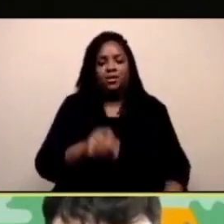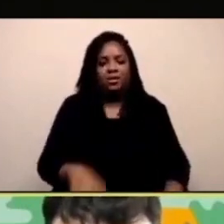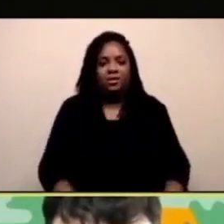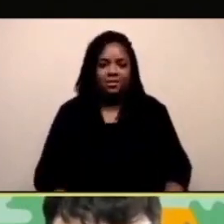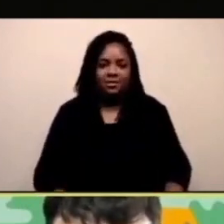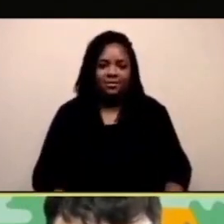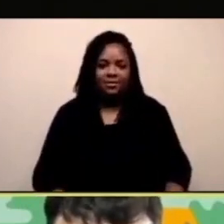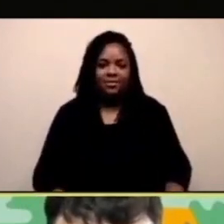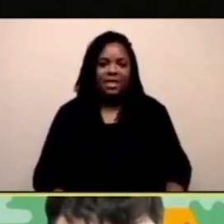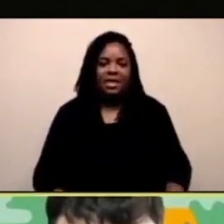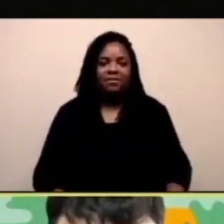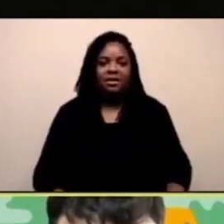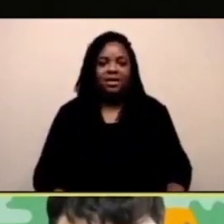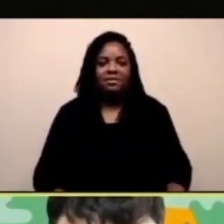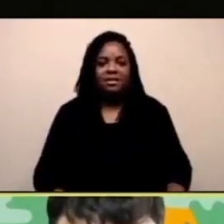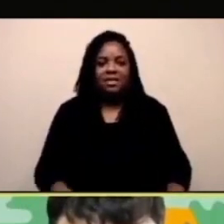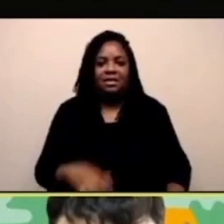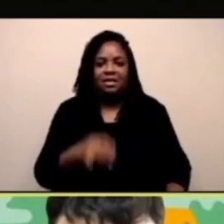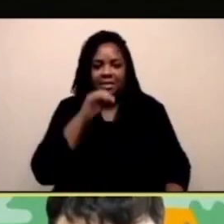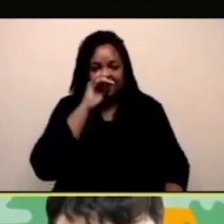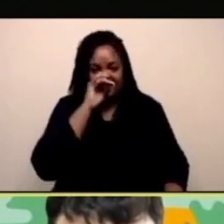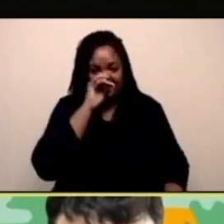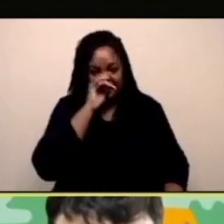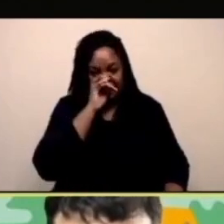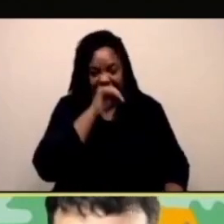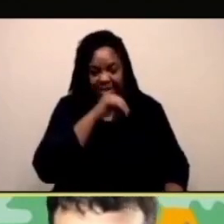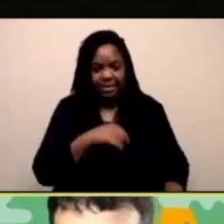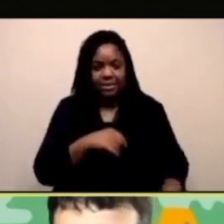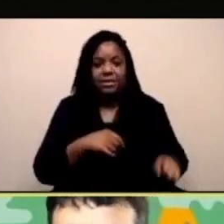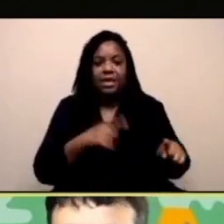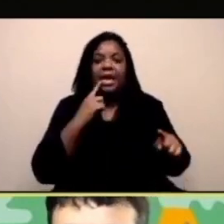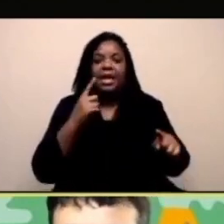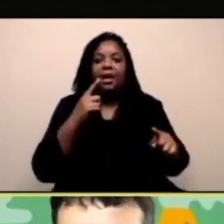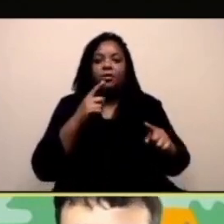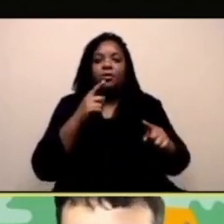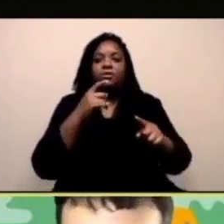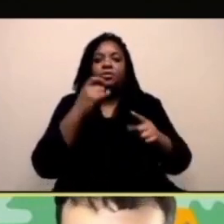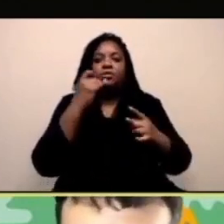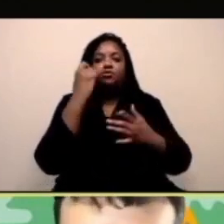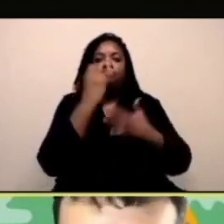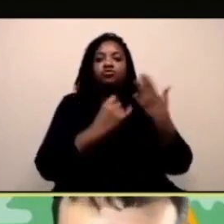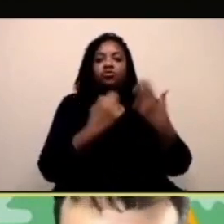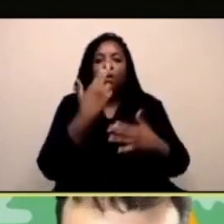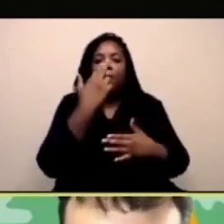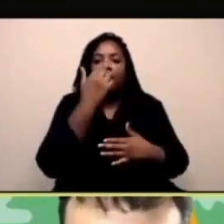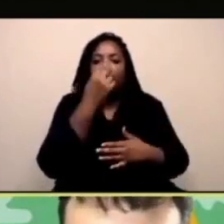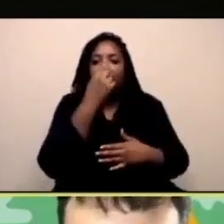Quindi adesso vedo la maschera, la mascherina che voglio mettermi.